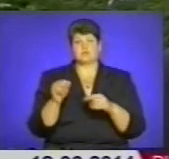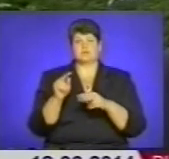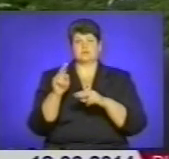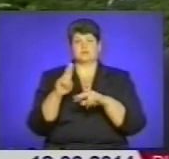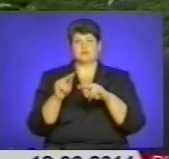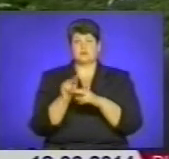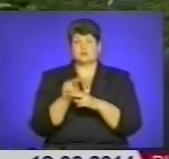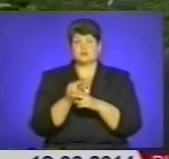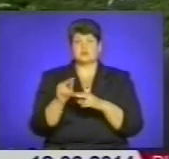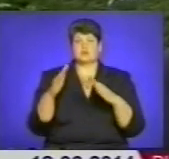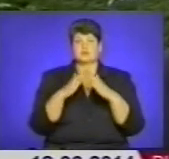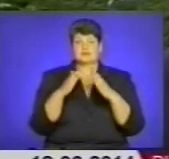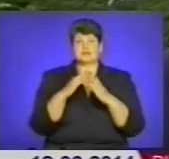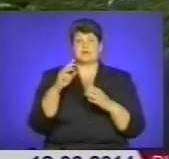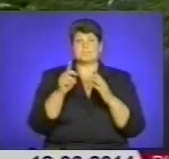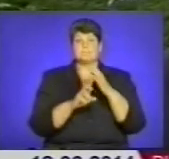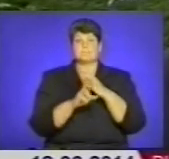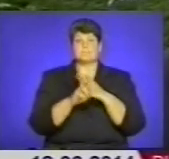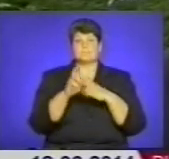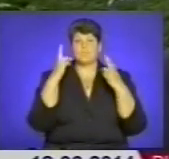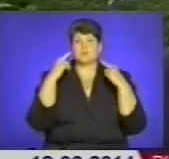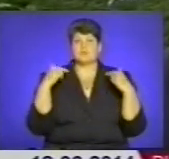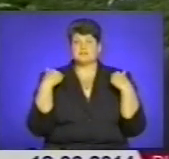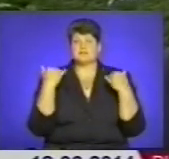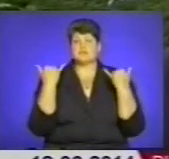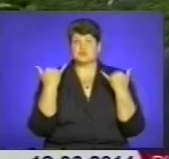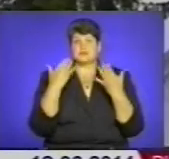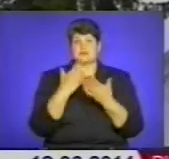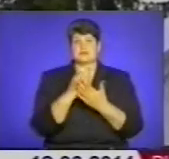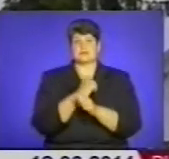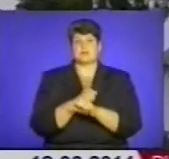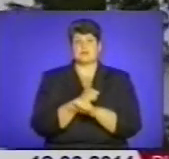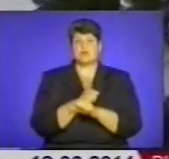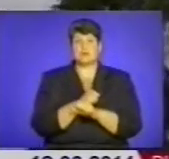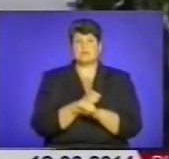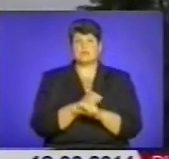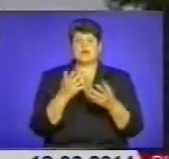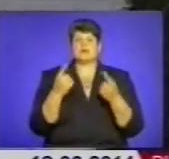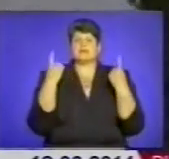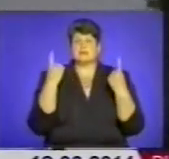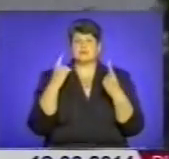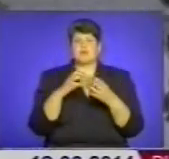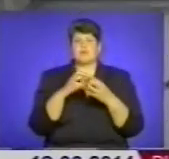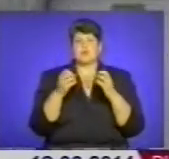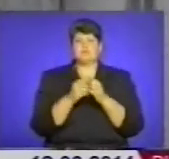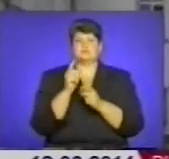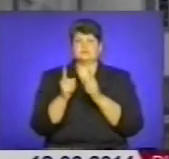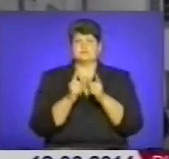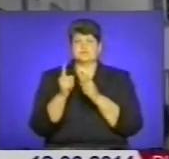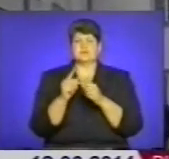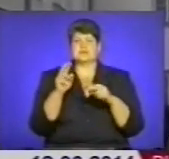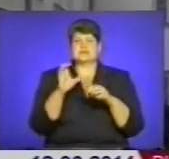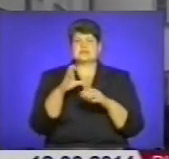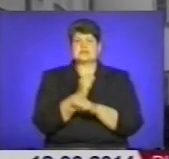власне, вже тої частини, де сьогодні розміщений санаторій. Кажуть, найбільша проблема під час реорганізації санаторію не у